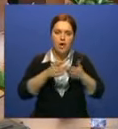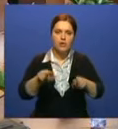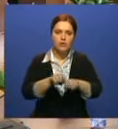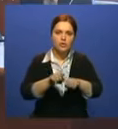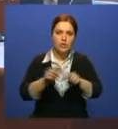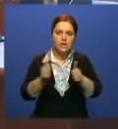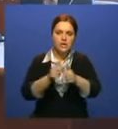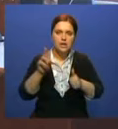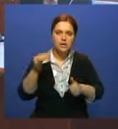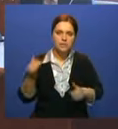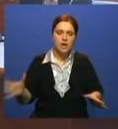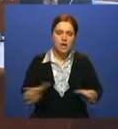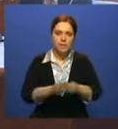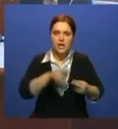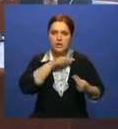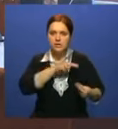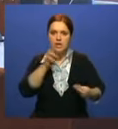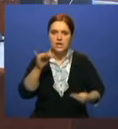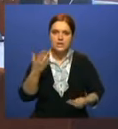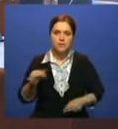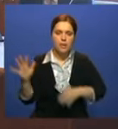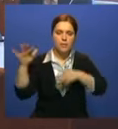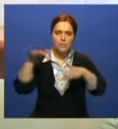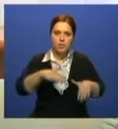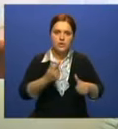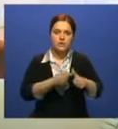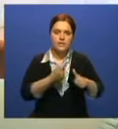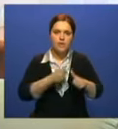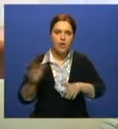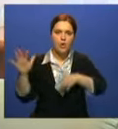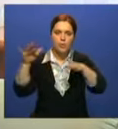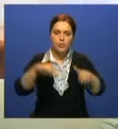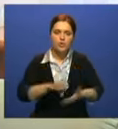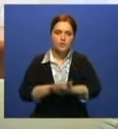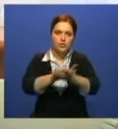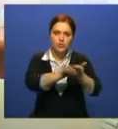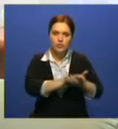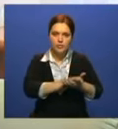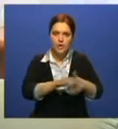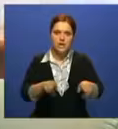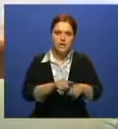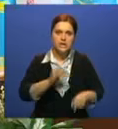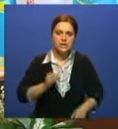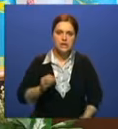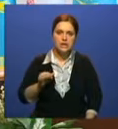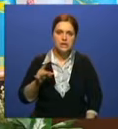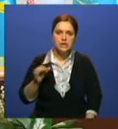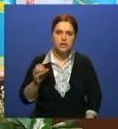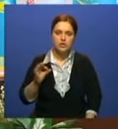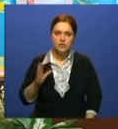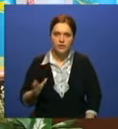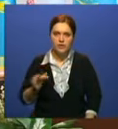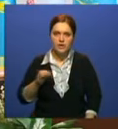прикаспийского сотрудничества. Каспийское море стороны назвали морем дружбы и мира. Также Ерлан Идрисов и